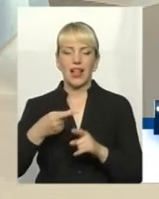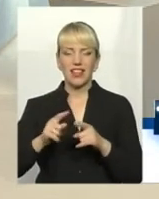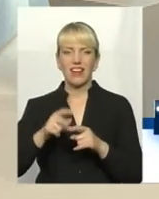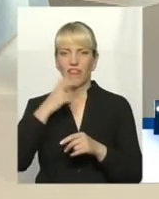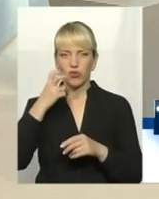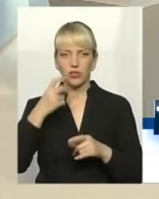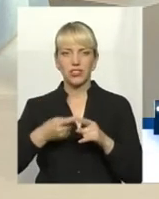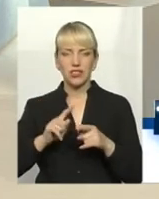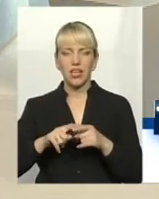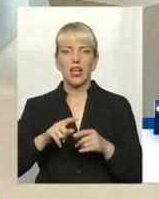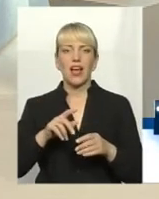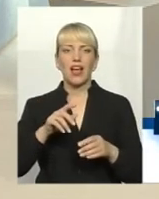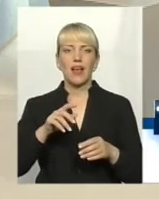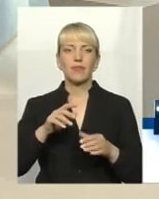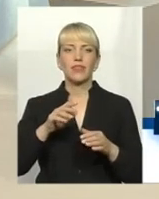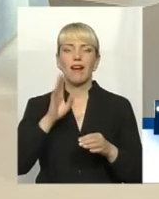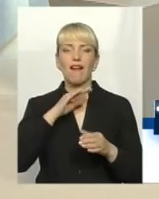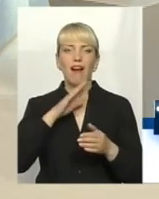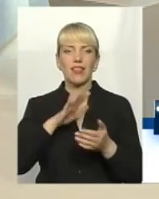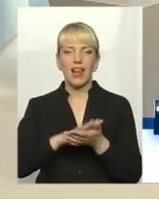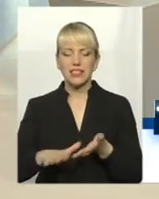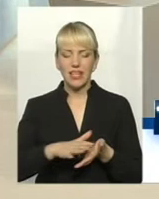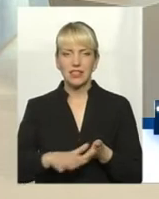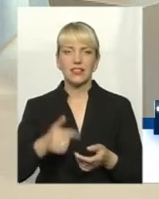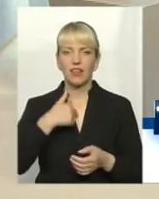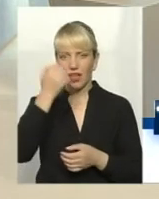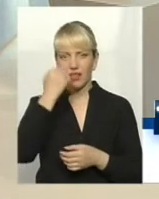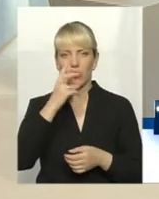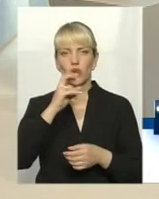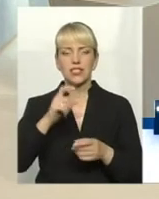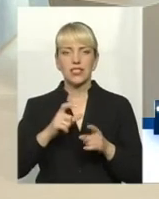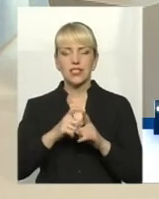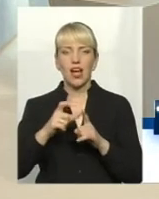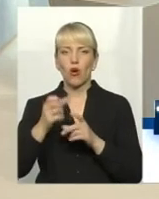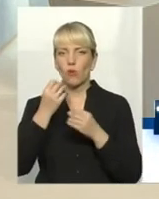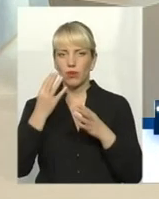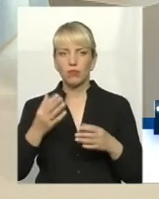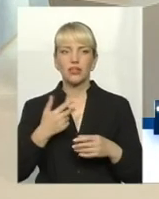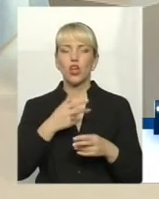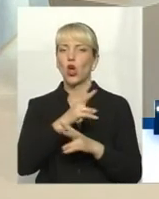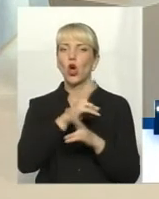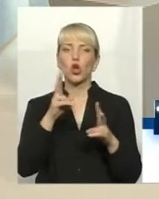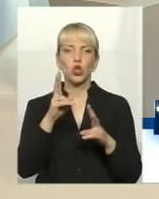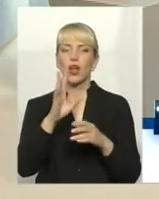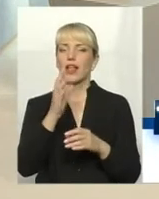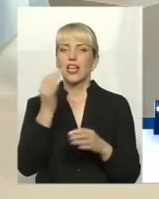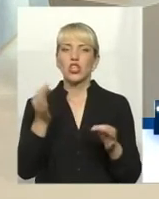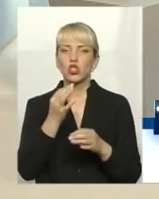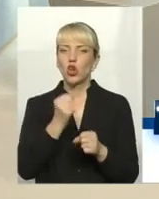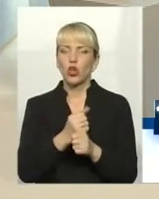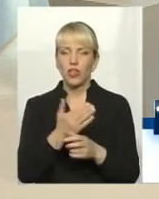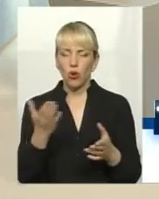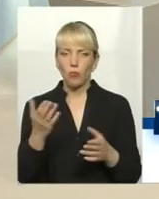факт був. Я дякую за компліменти, хто не робить, на того нічого не вказує. Так що,